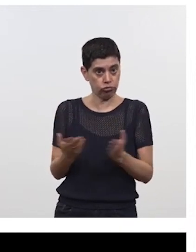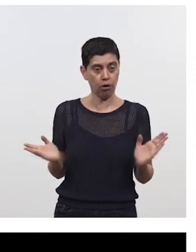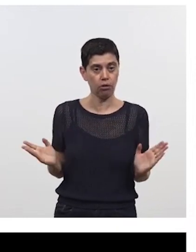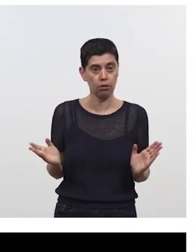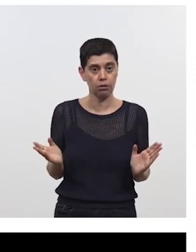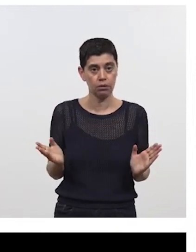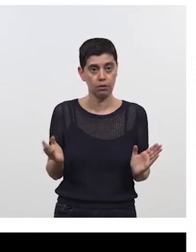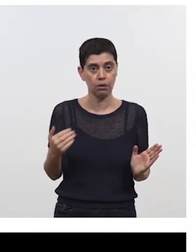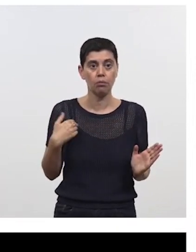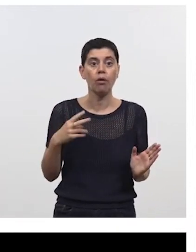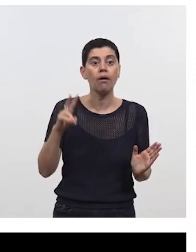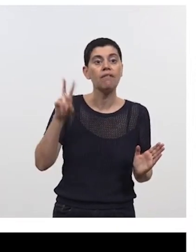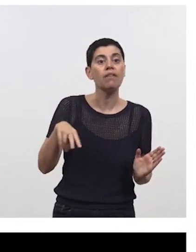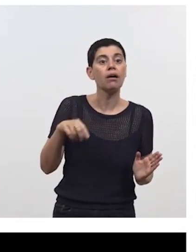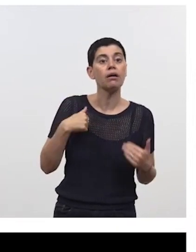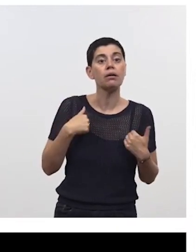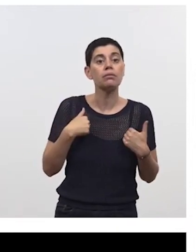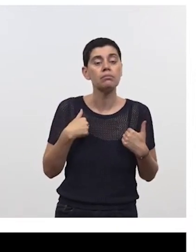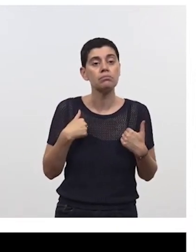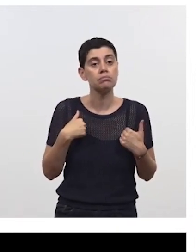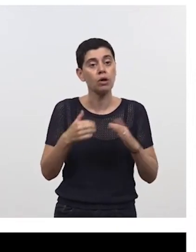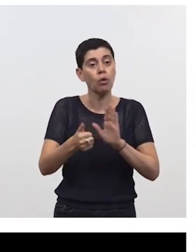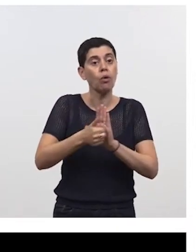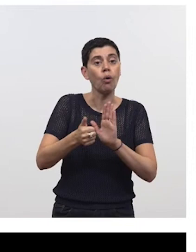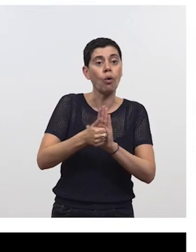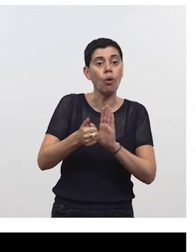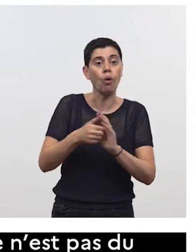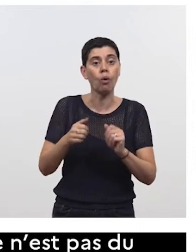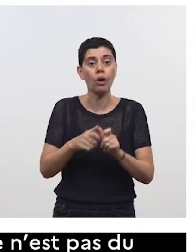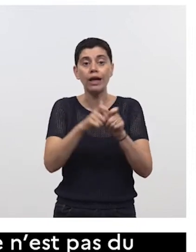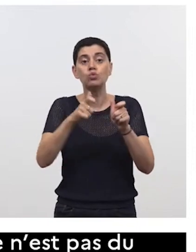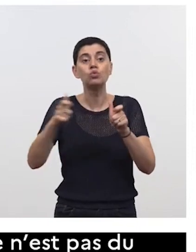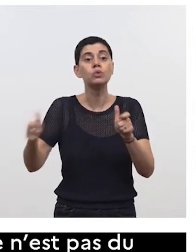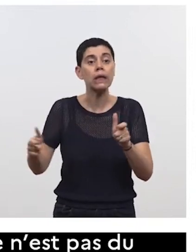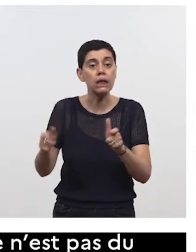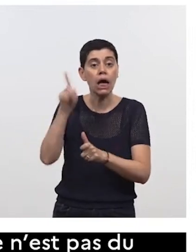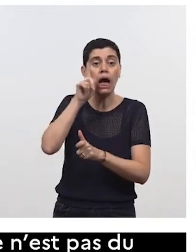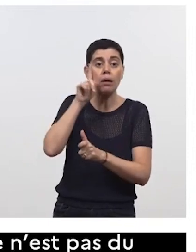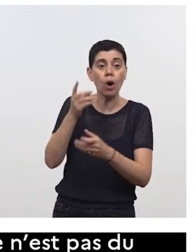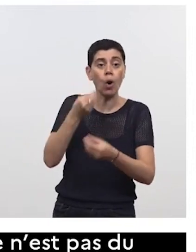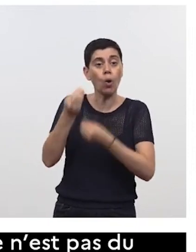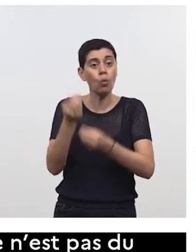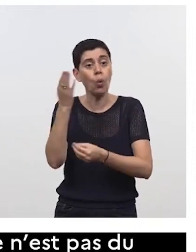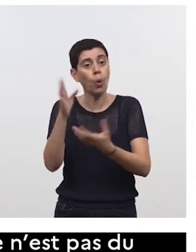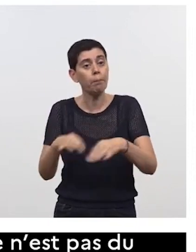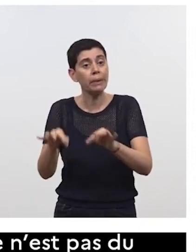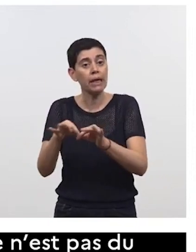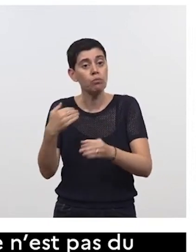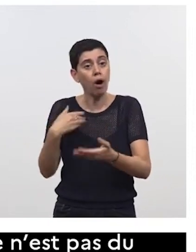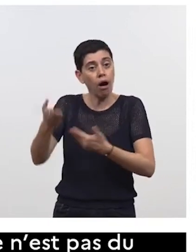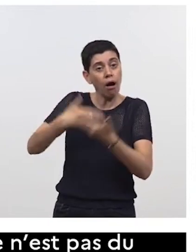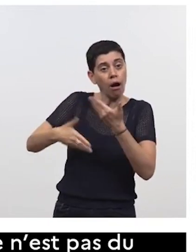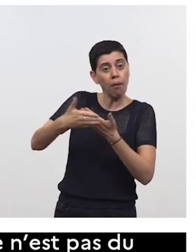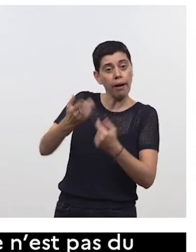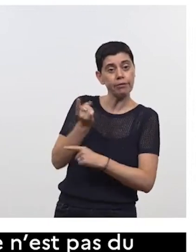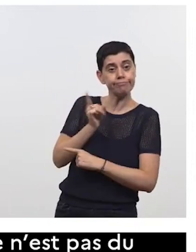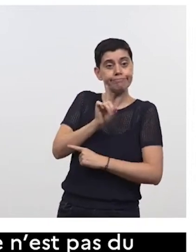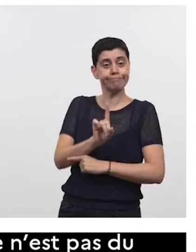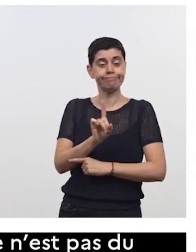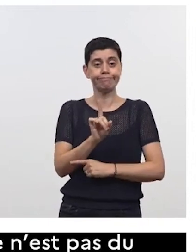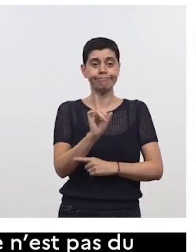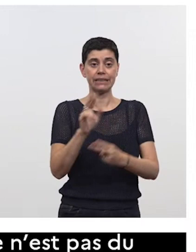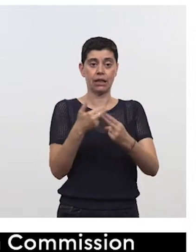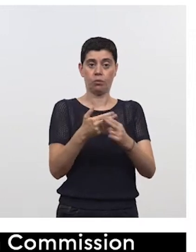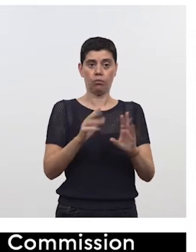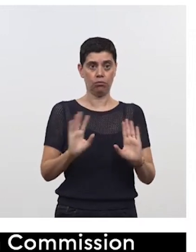porte-parole de l'industrie d'armement allemande ou d'un autre pays européen, mais pour ne pas être en